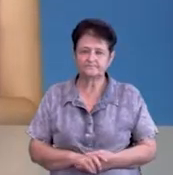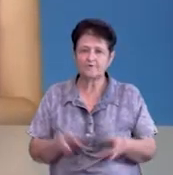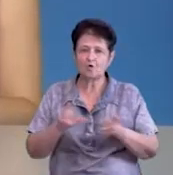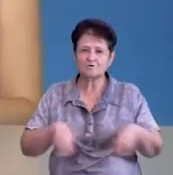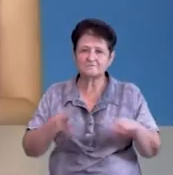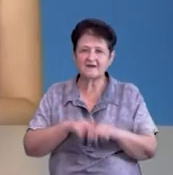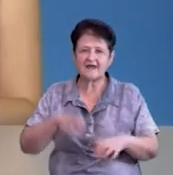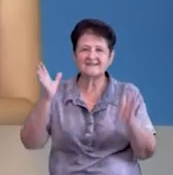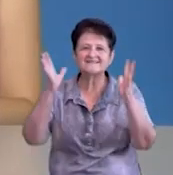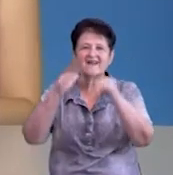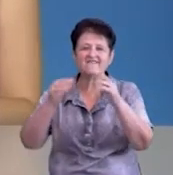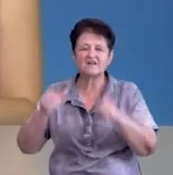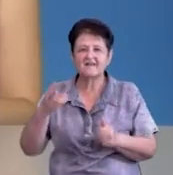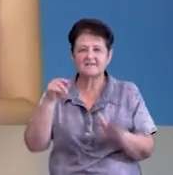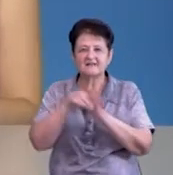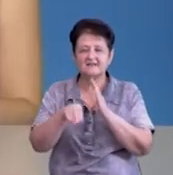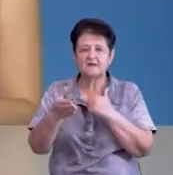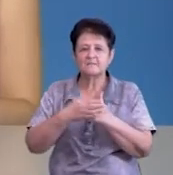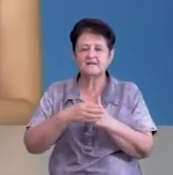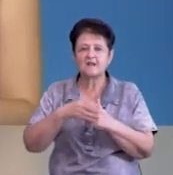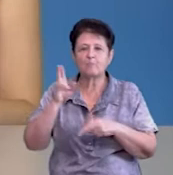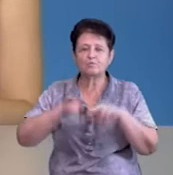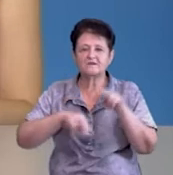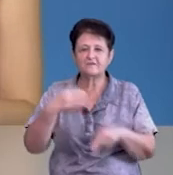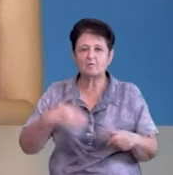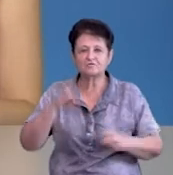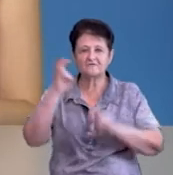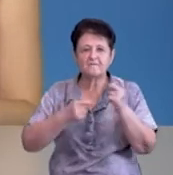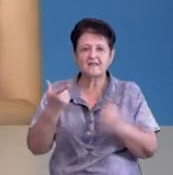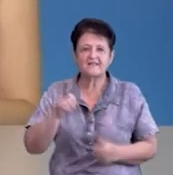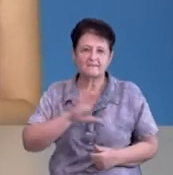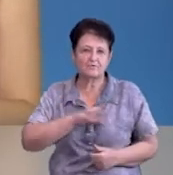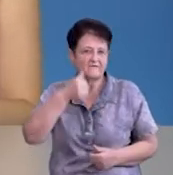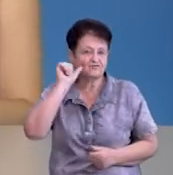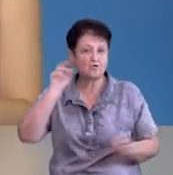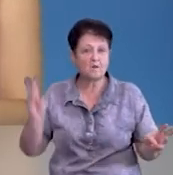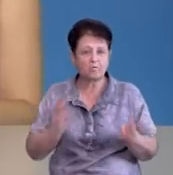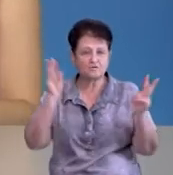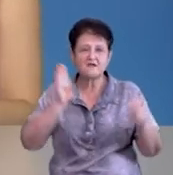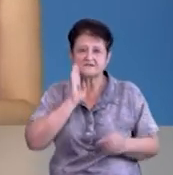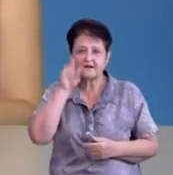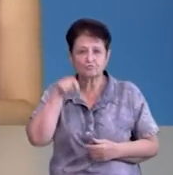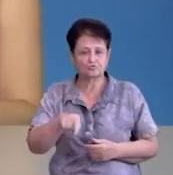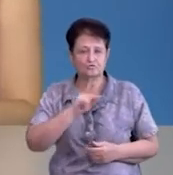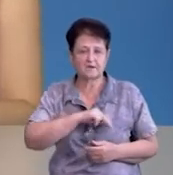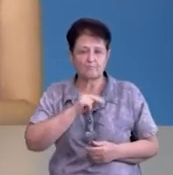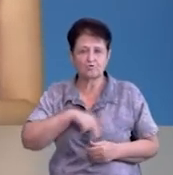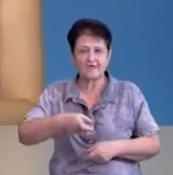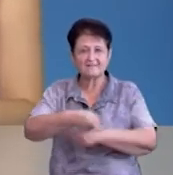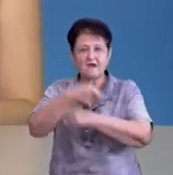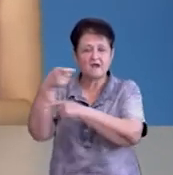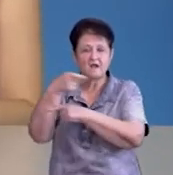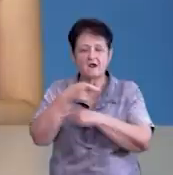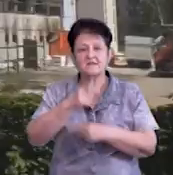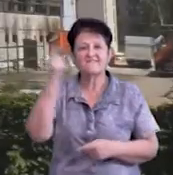Розбирають завали на складах біля будівлі колишньої музичної фабрики, де вчора сталася пожежа. Відранку тут працює будівельний кран.